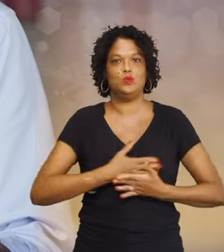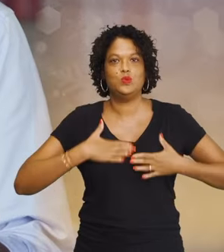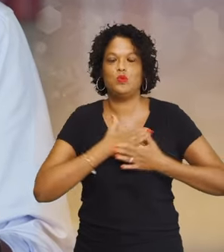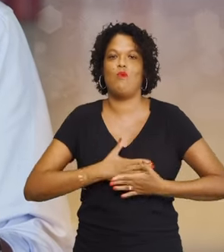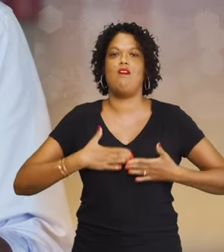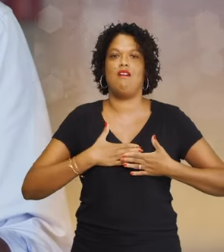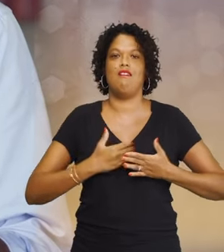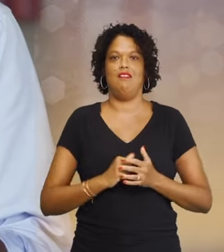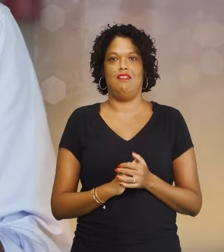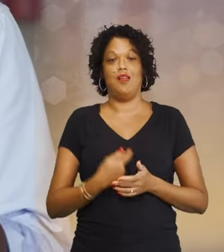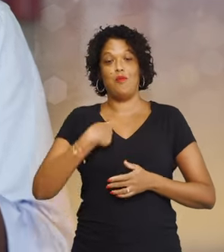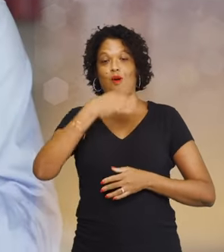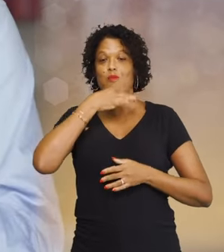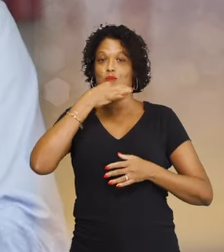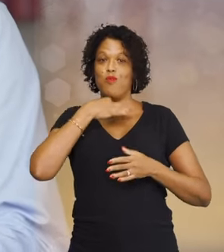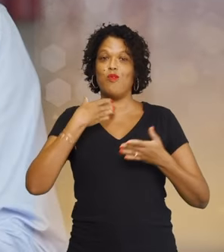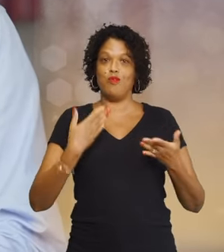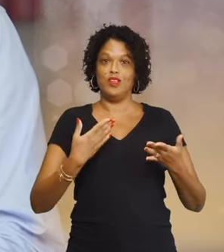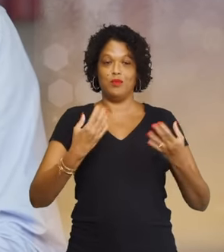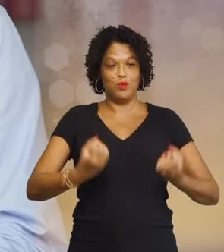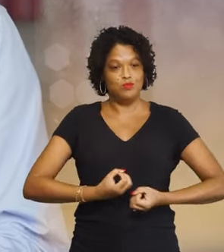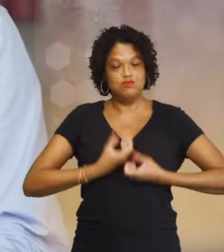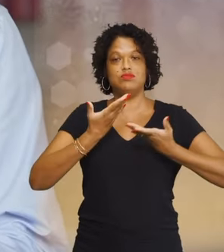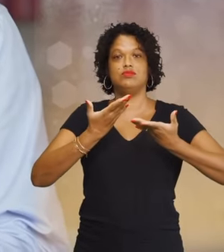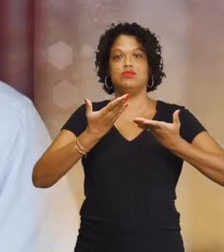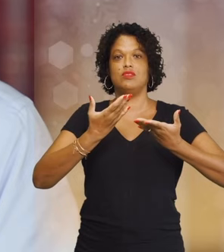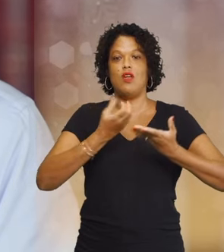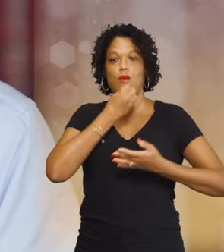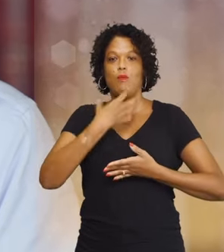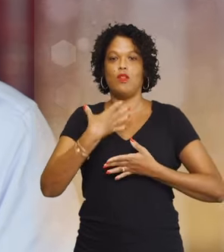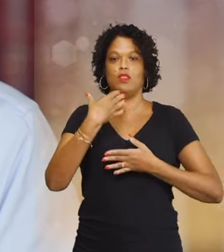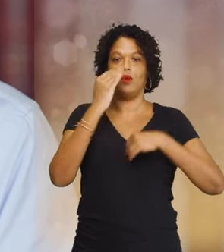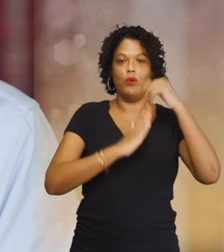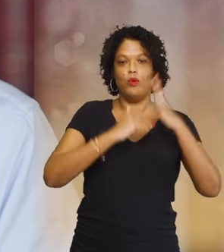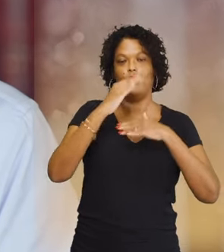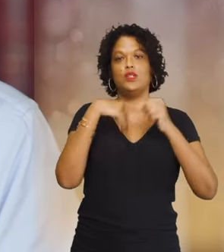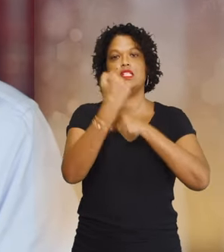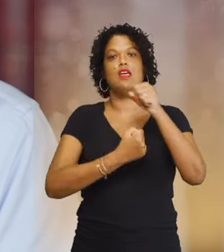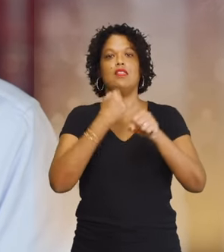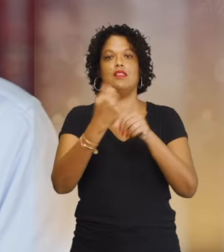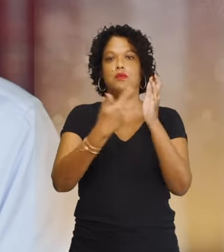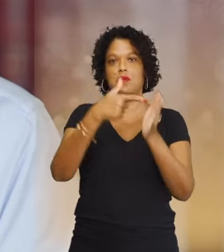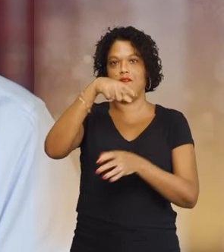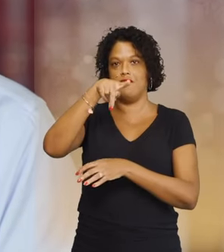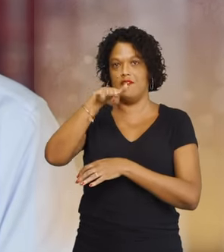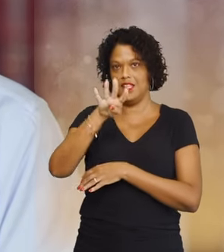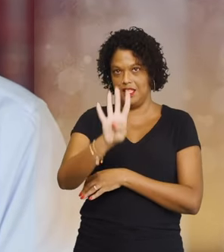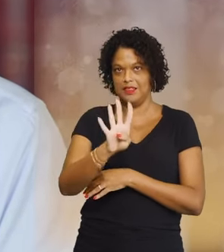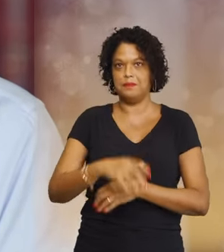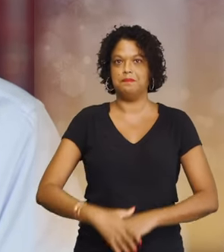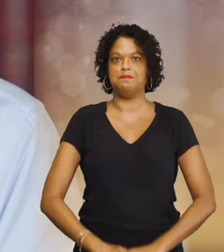joie. Et je profite de cette occasion pour vous souhaiter une très bonne et heureuse année 2024.